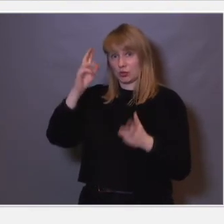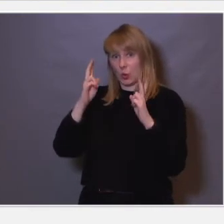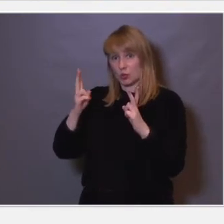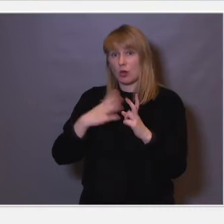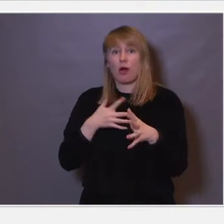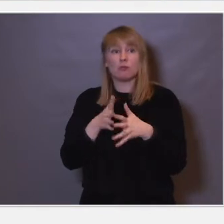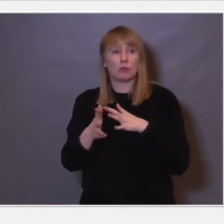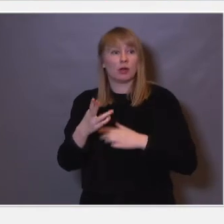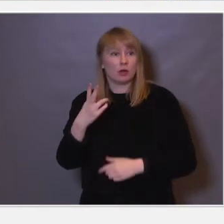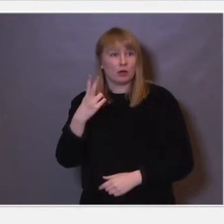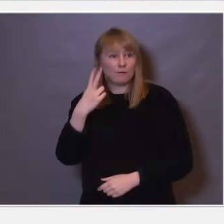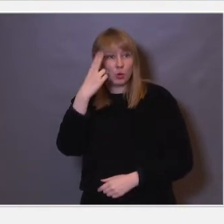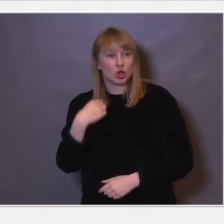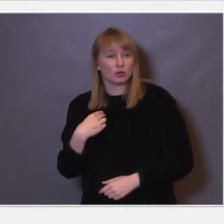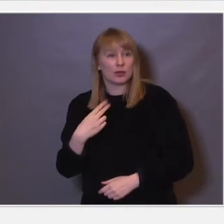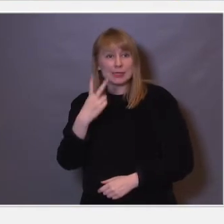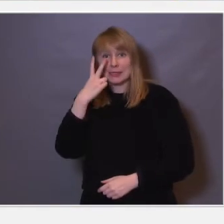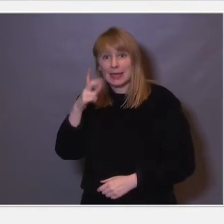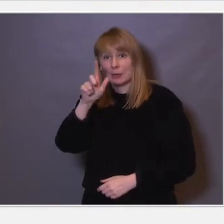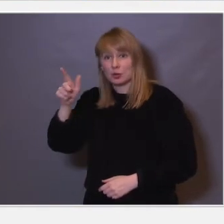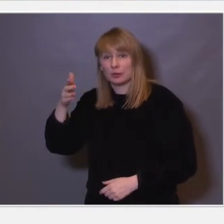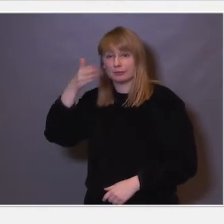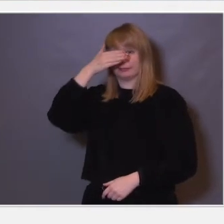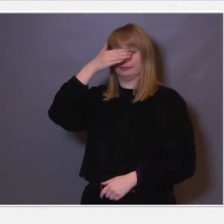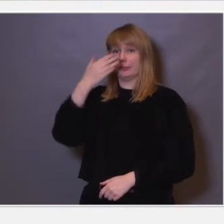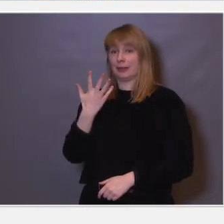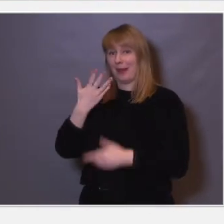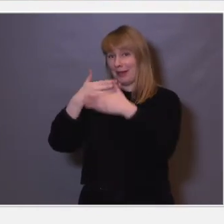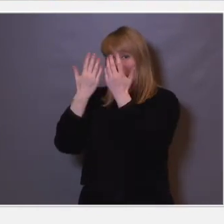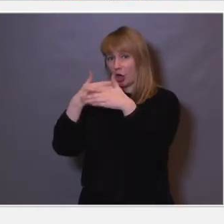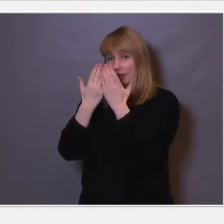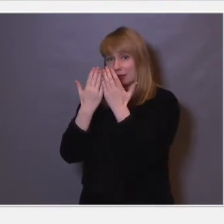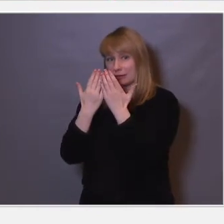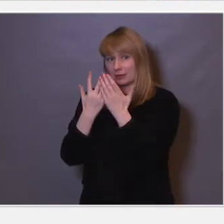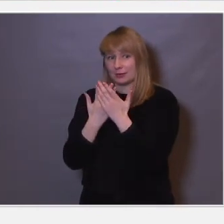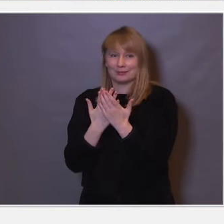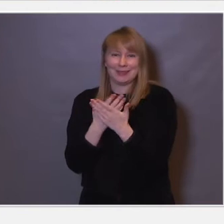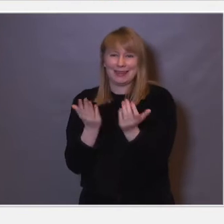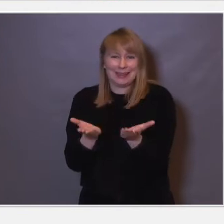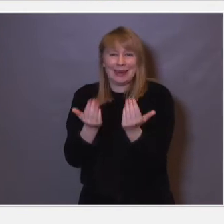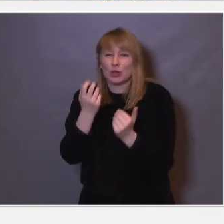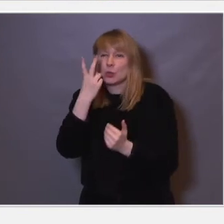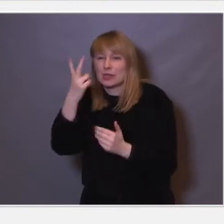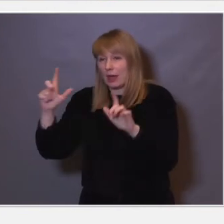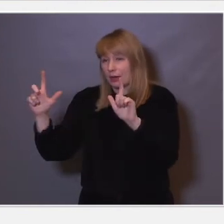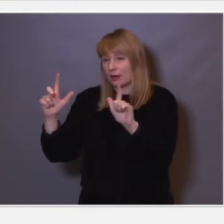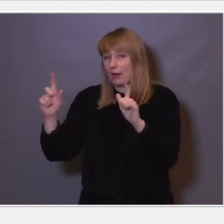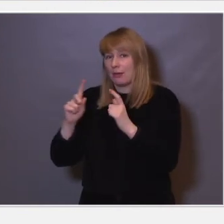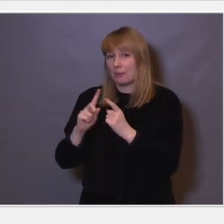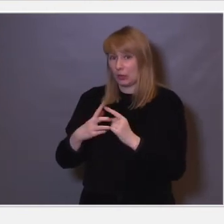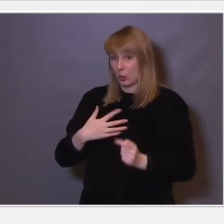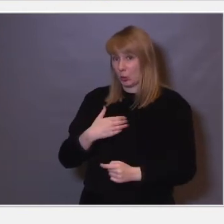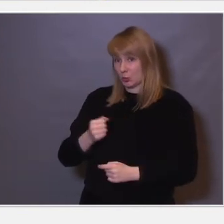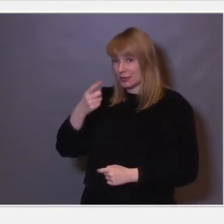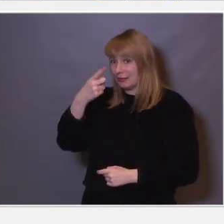hvordan man har blindet personer, senepersoner, inntil fem dager. Og da ser man, det er ikke så lett for dere å se, men da ser man også hos